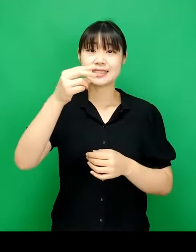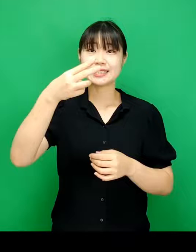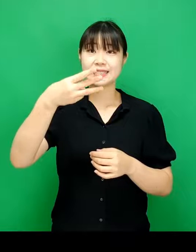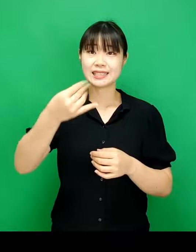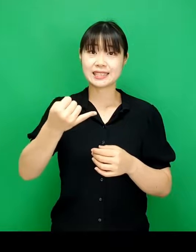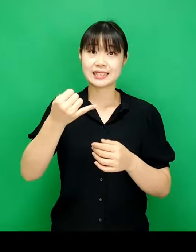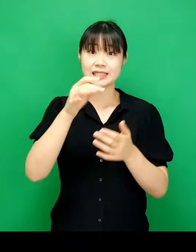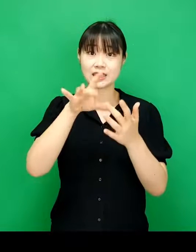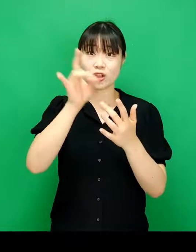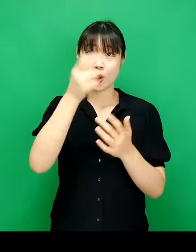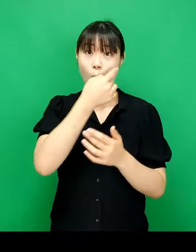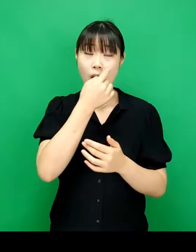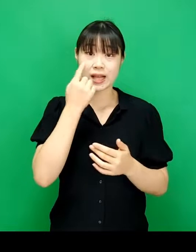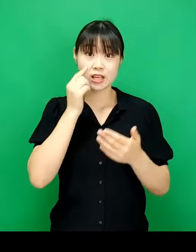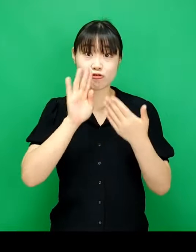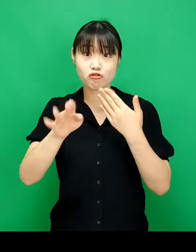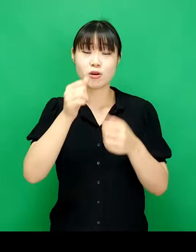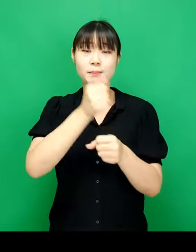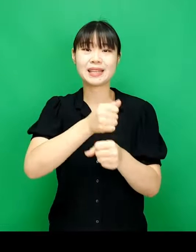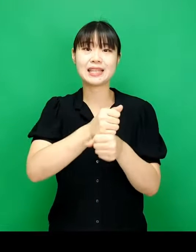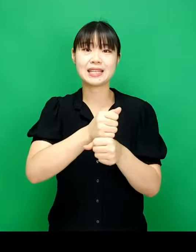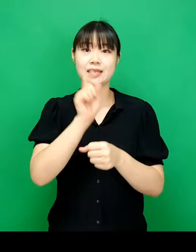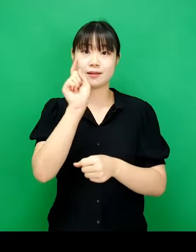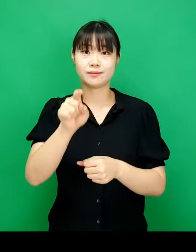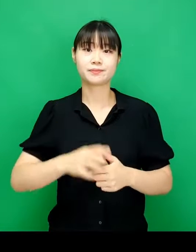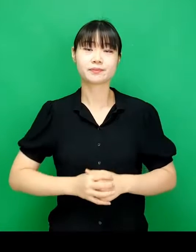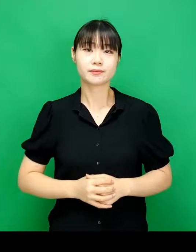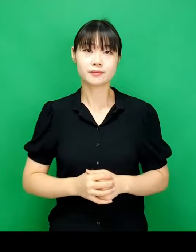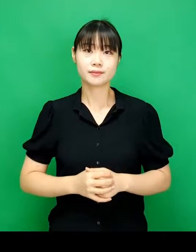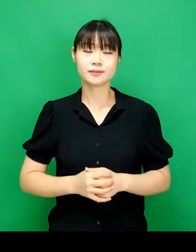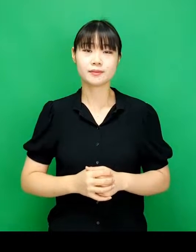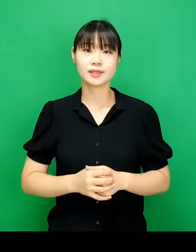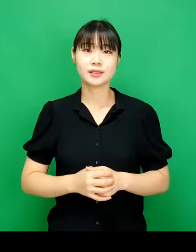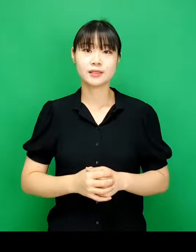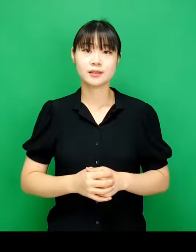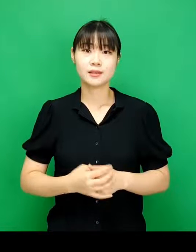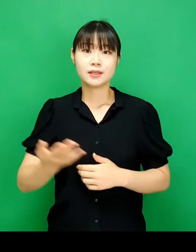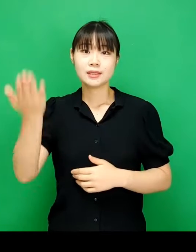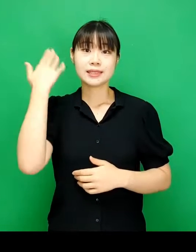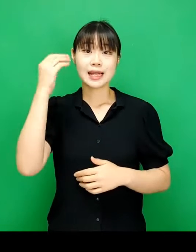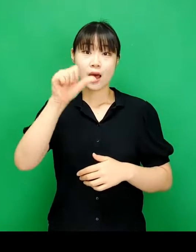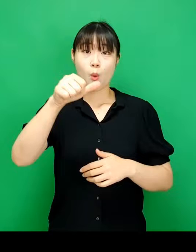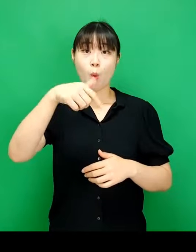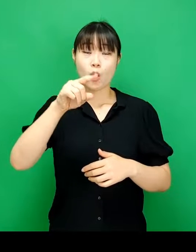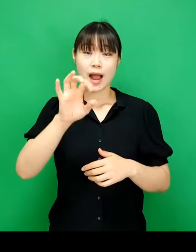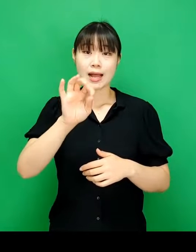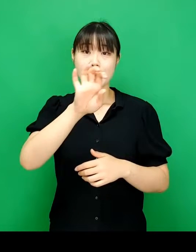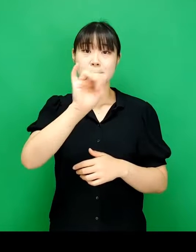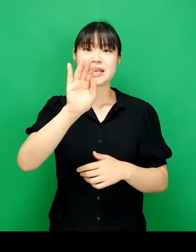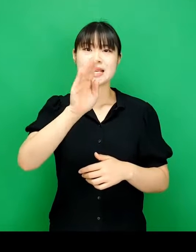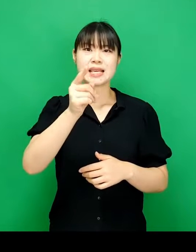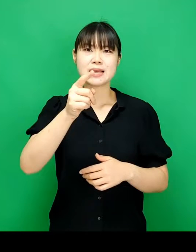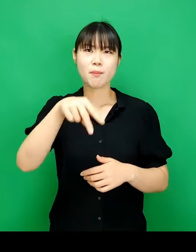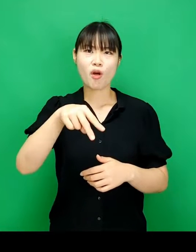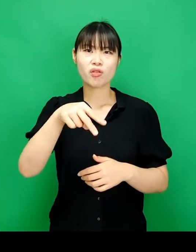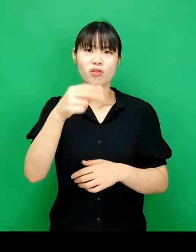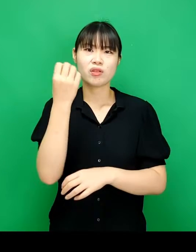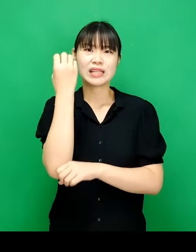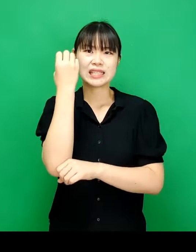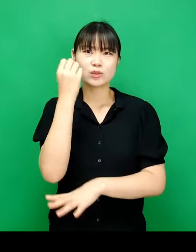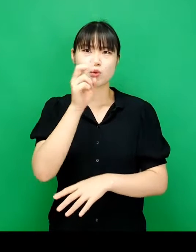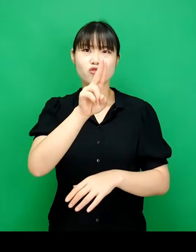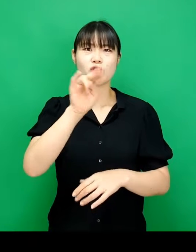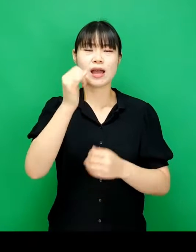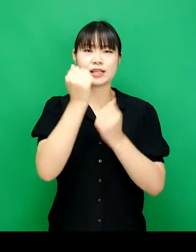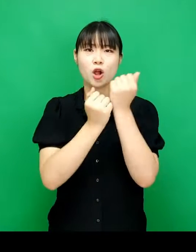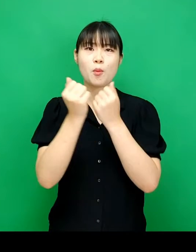새 시트로 선택된 것을 확인하고 만들기 버튼을 클릭합니다 지난 5강에서 피버